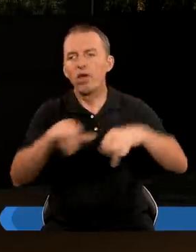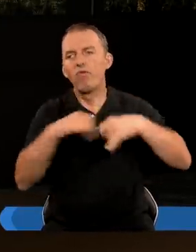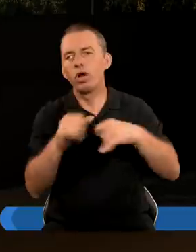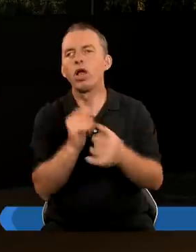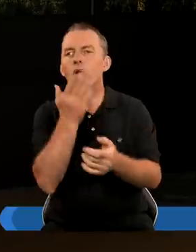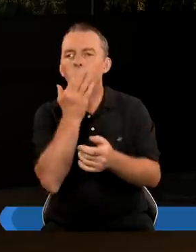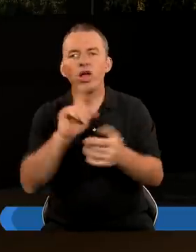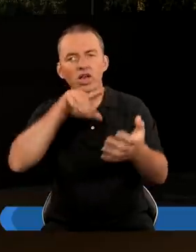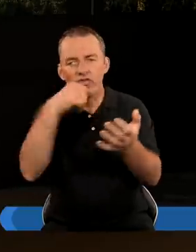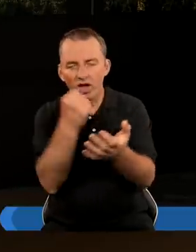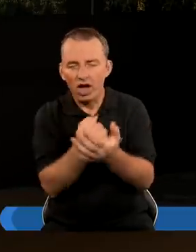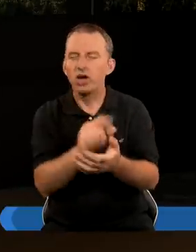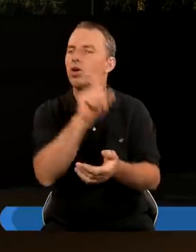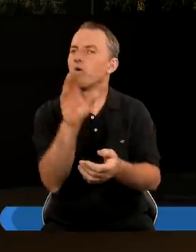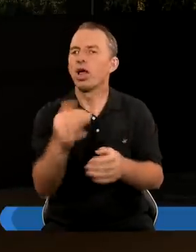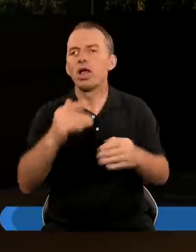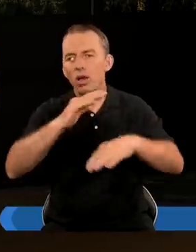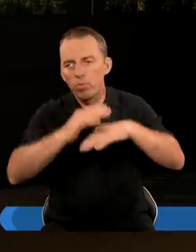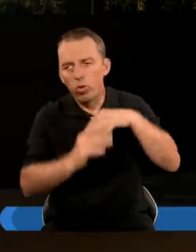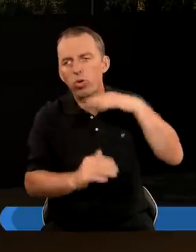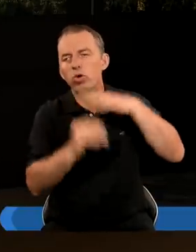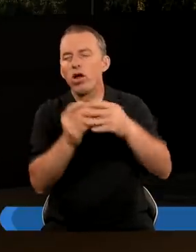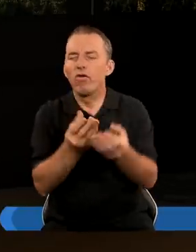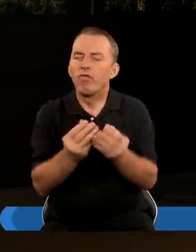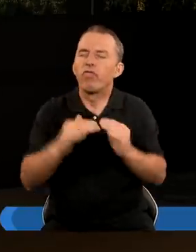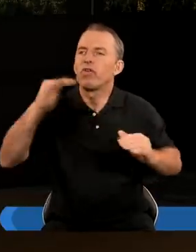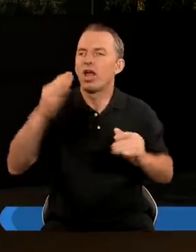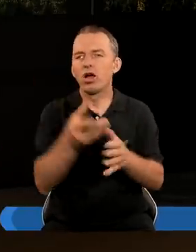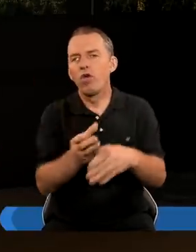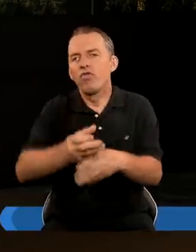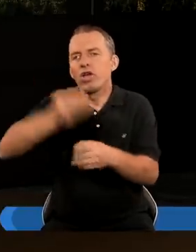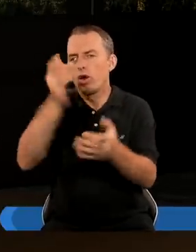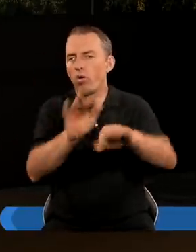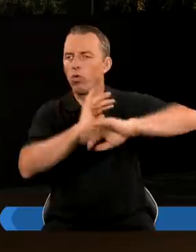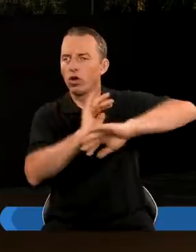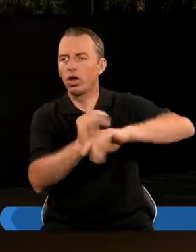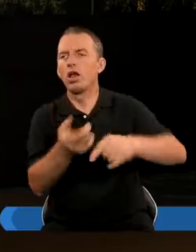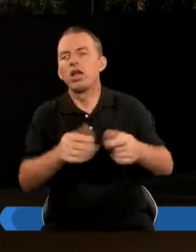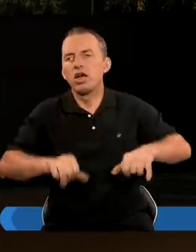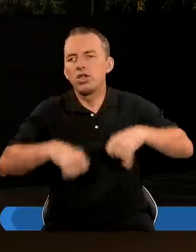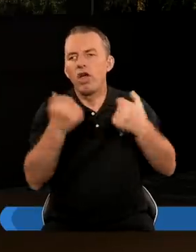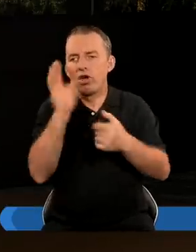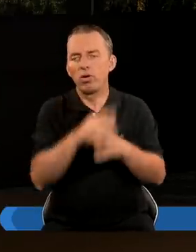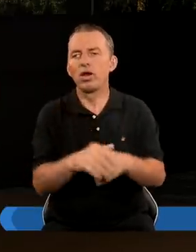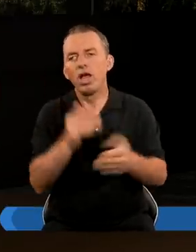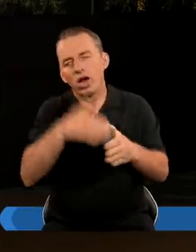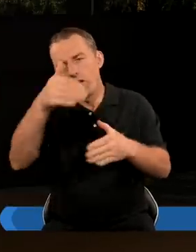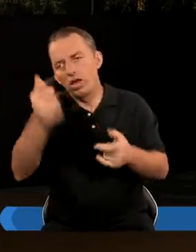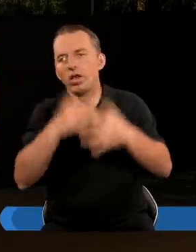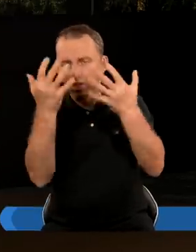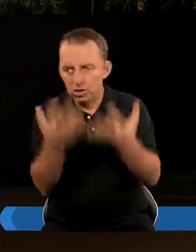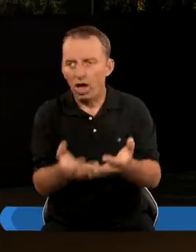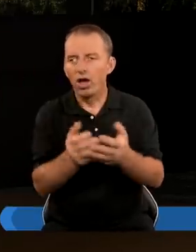władcy On między innymi twierdził, że Wybuduje to wielką wierzę Aby uchronić ludzi przed gniewem Bożym Jakby Bóg